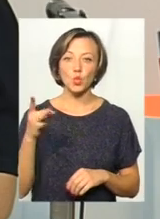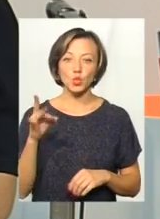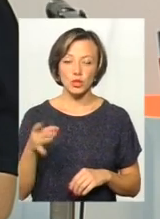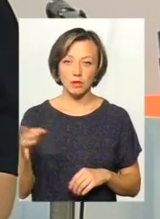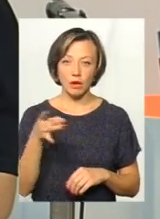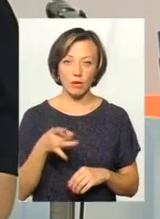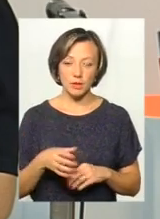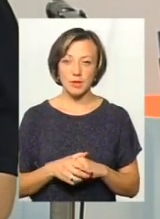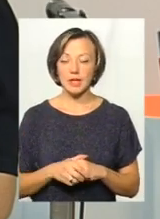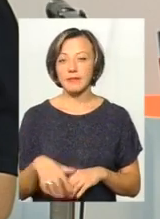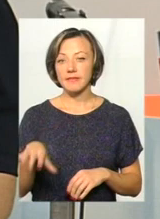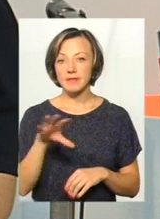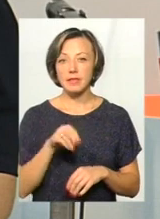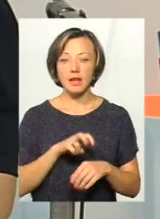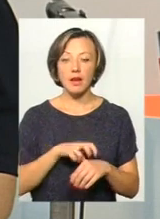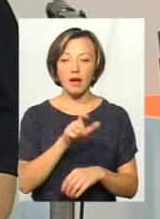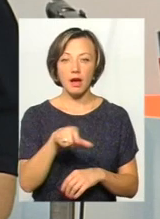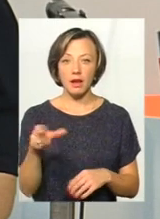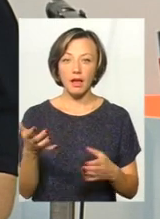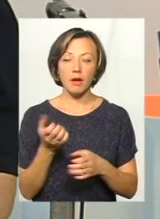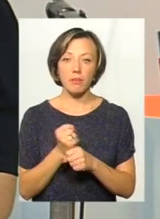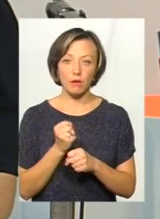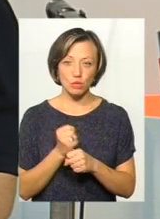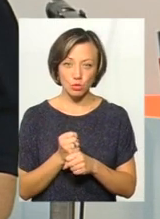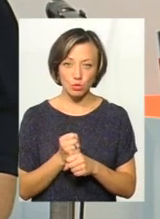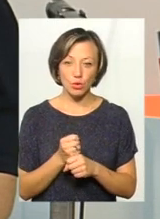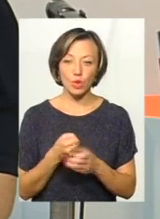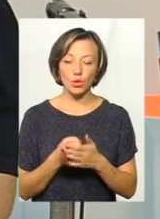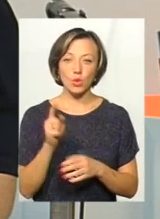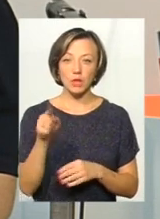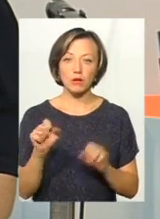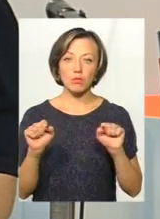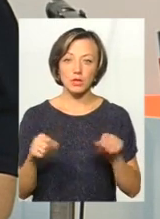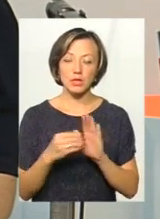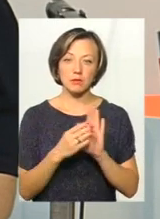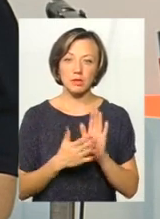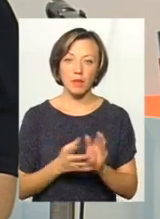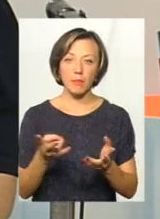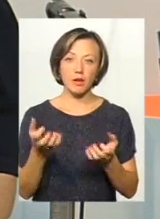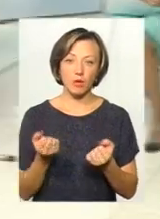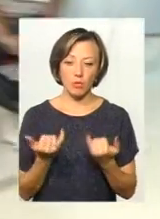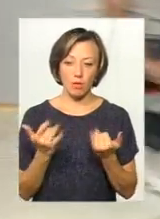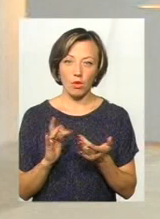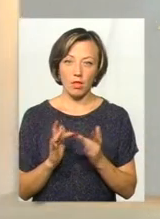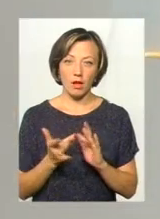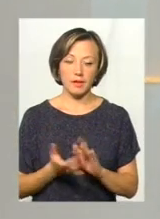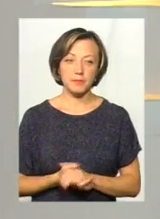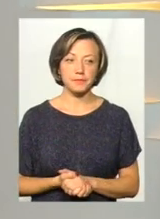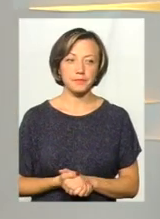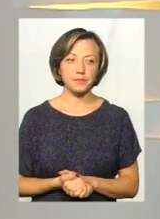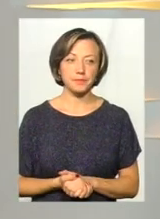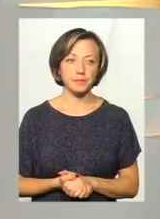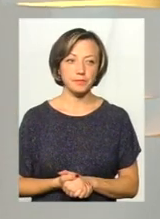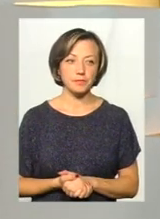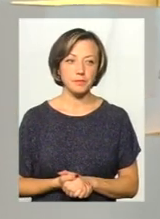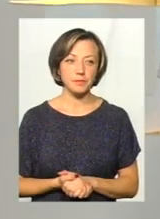В принципі, всі лікарі, які працюють, до них можна записатися на прийом онлайн. Скажіть, будь ласка,